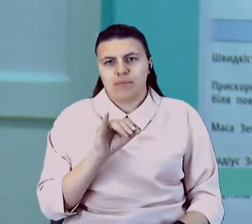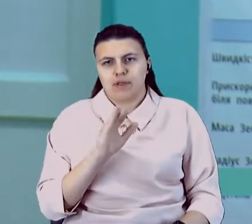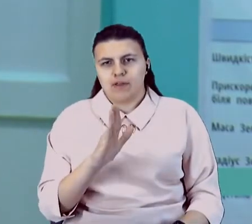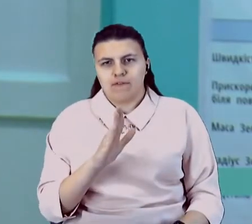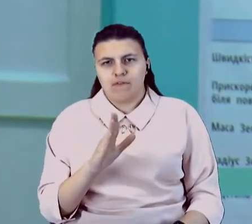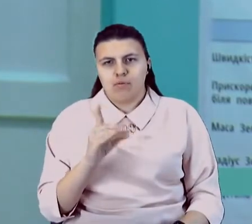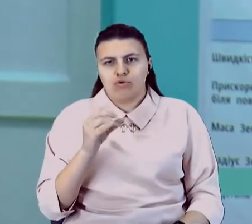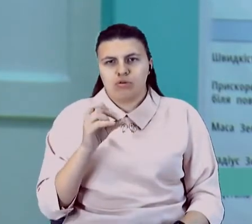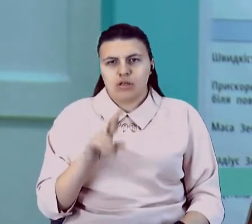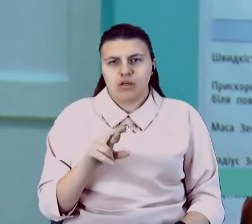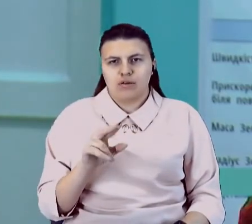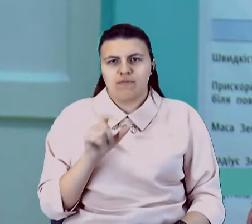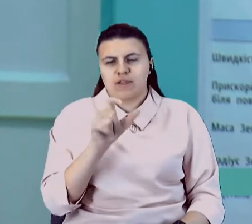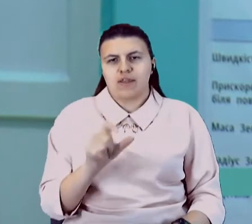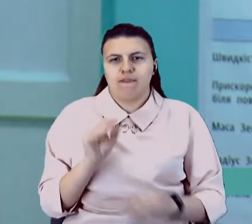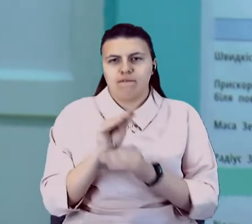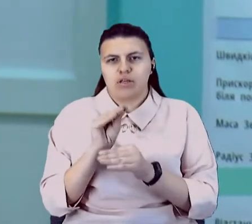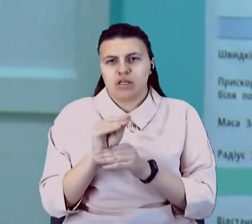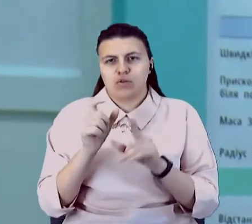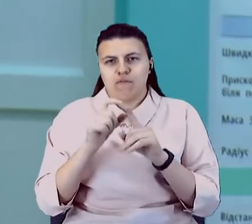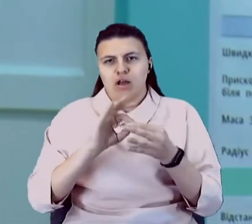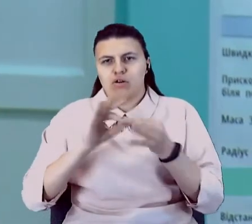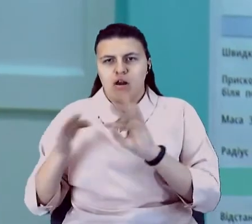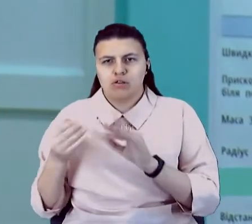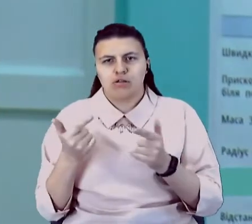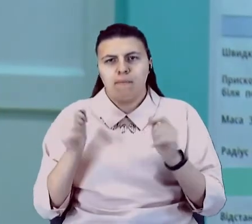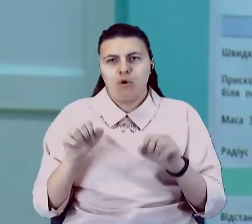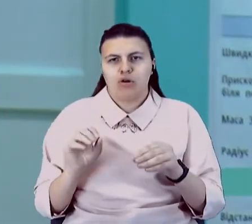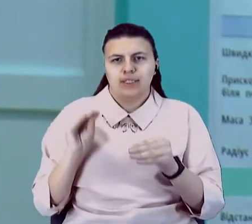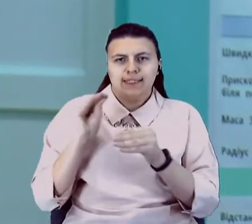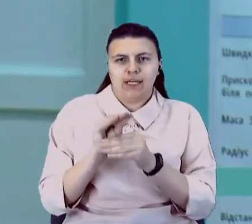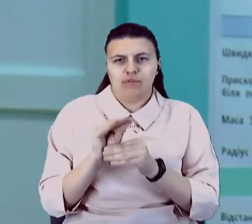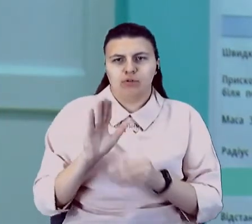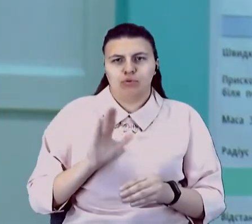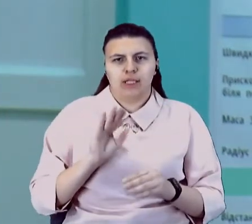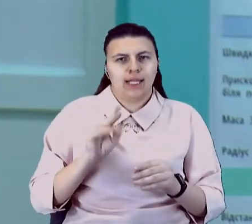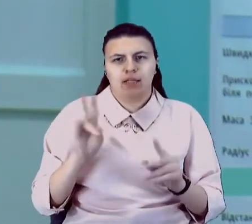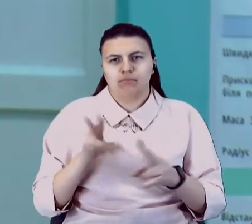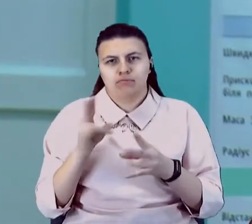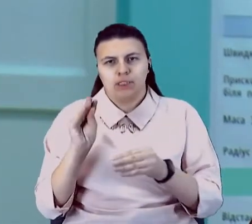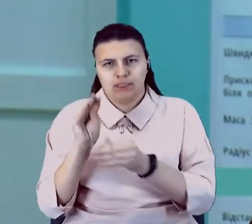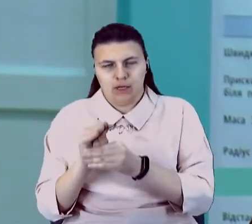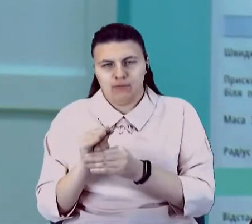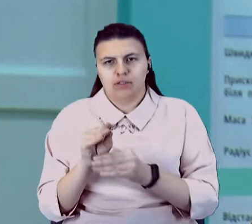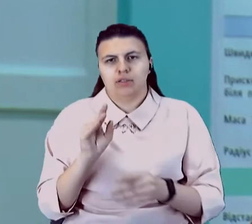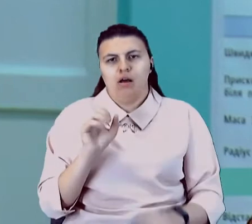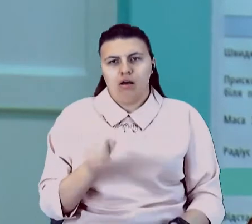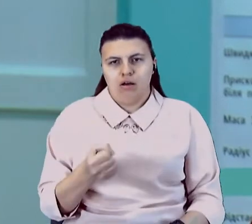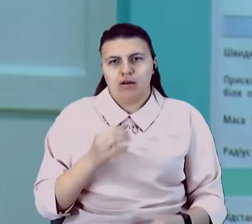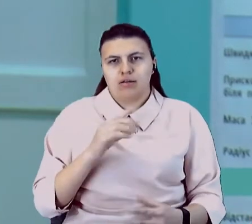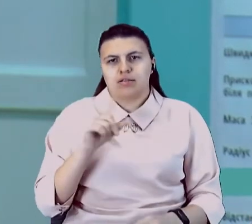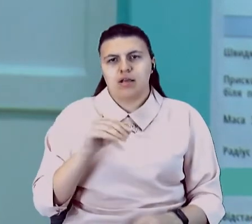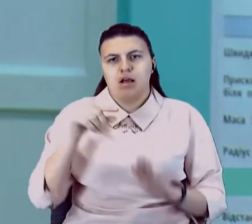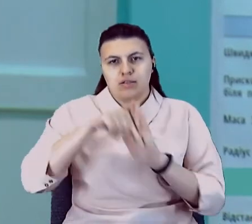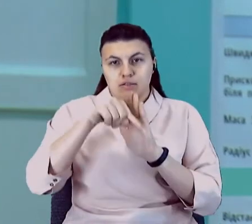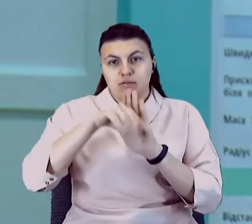там ставні слова і речення, де можна було ставити, де не ставити. А за змістом,